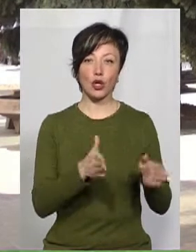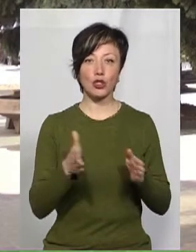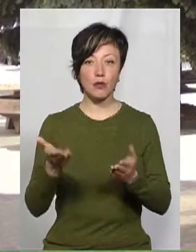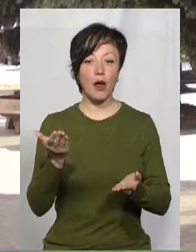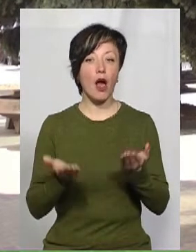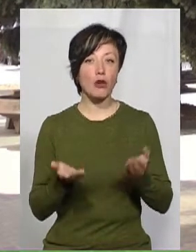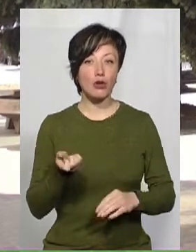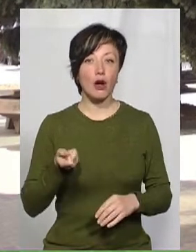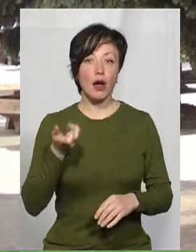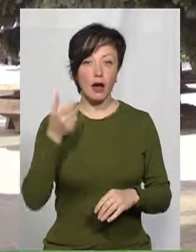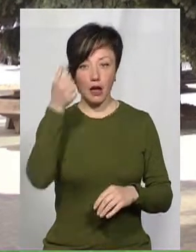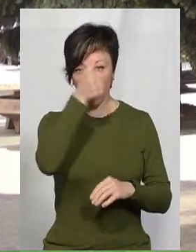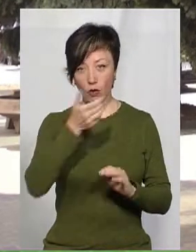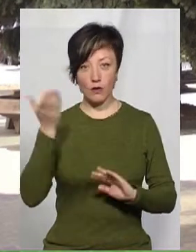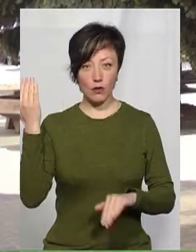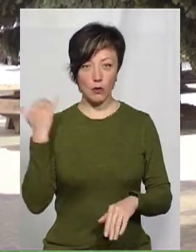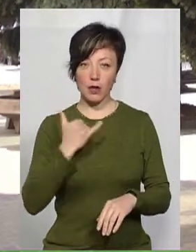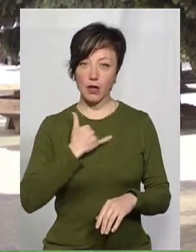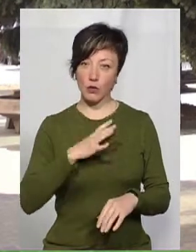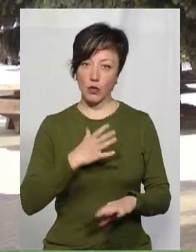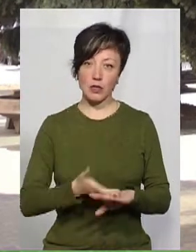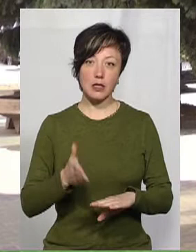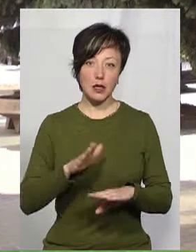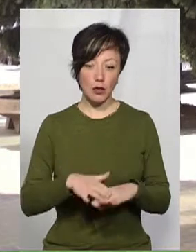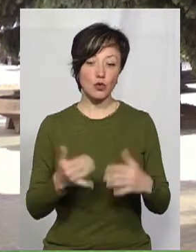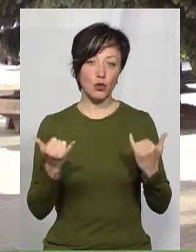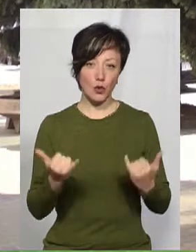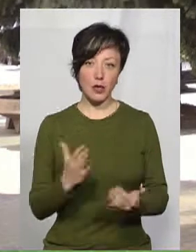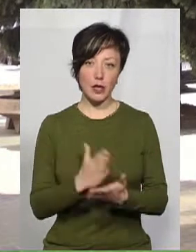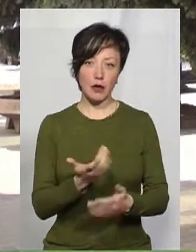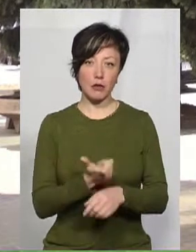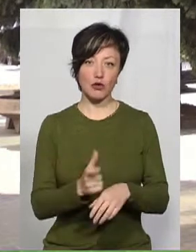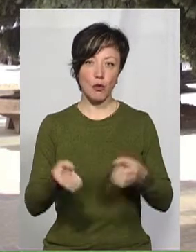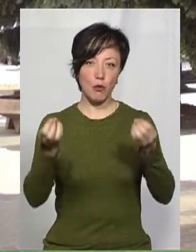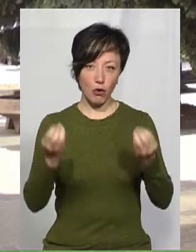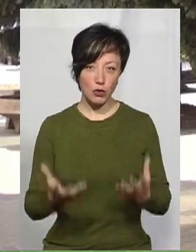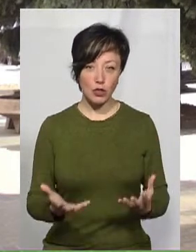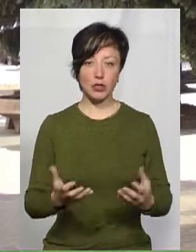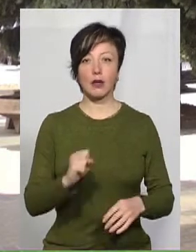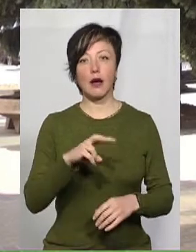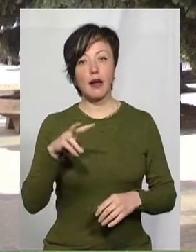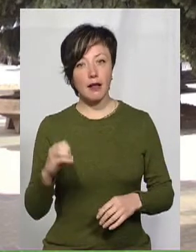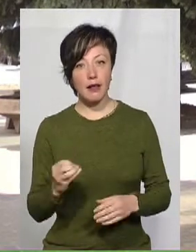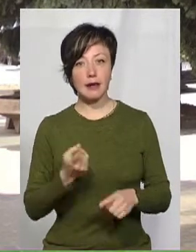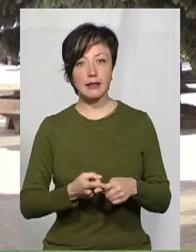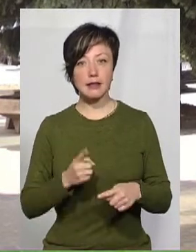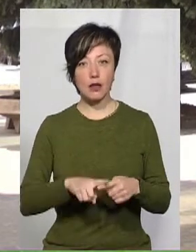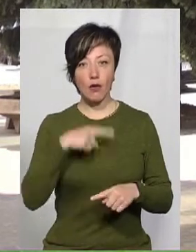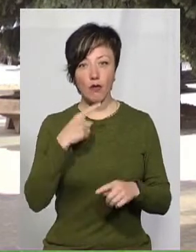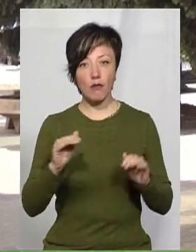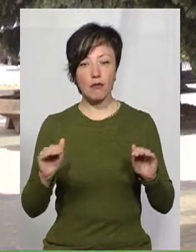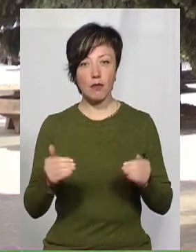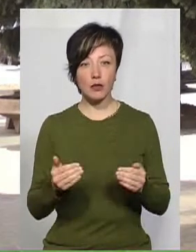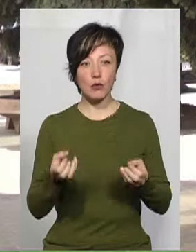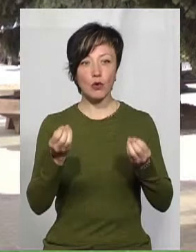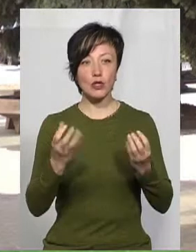ще кілька років тому було для нас більш складно, то це, звичайно, сьогодні є більш простішим. Але це ми говоримо в межах, що більш